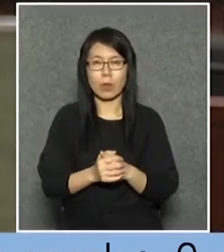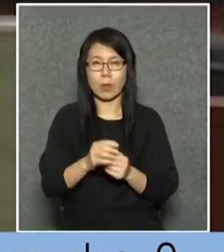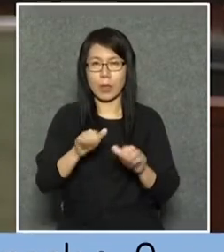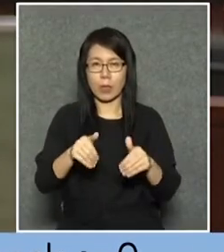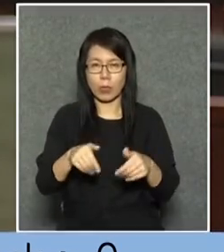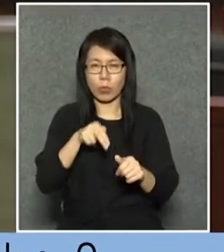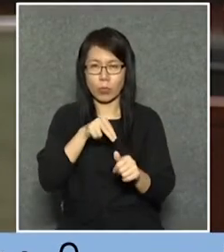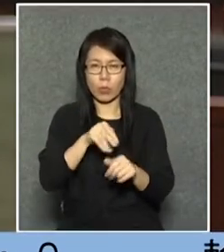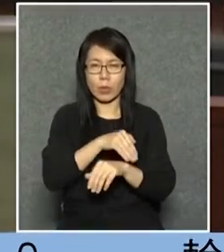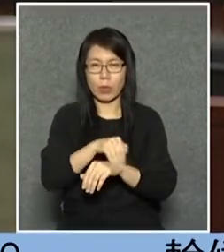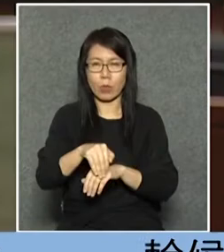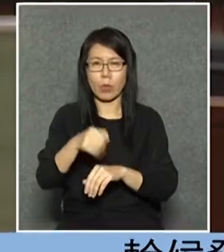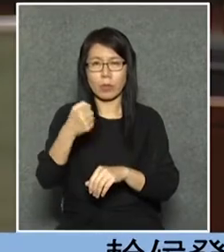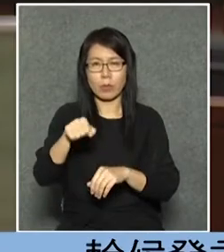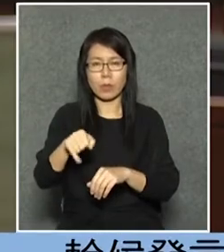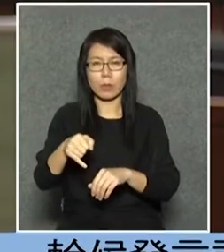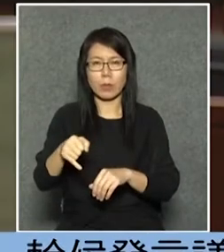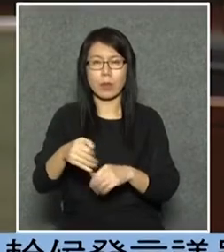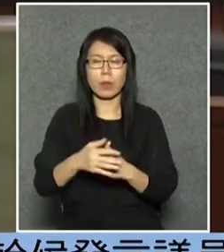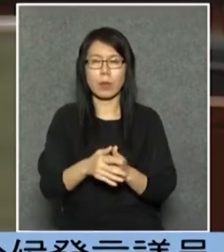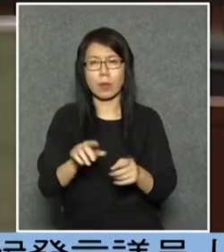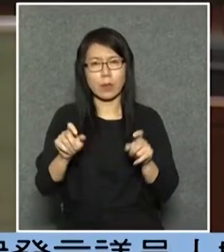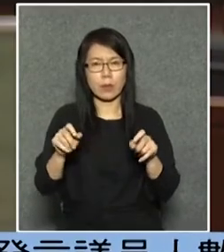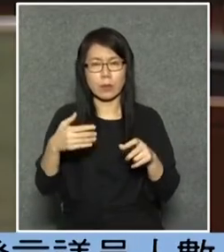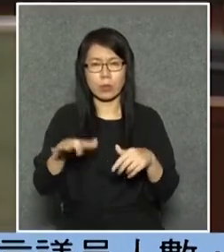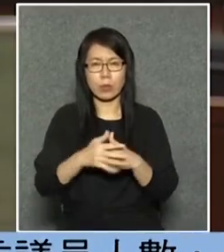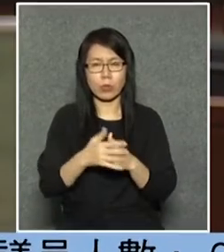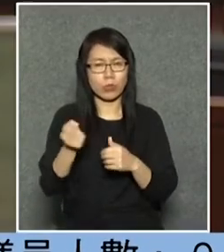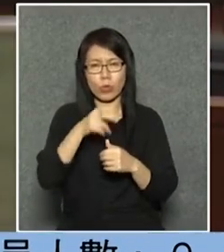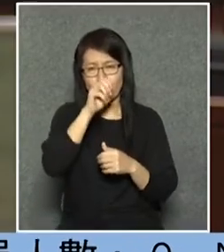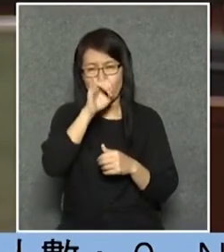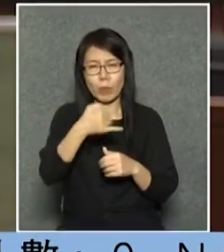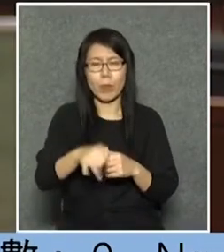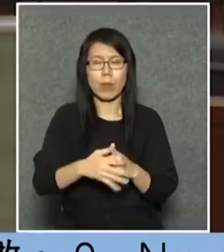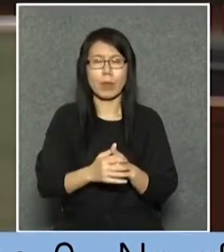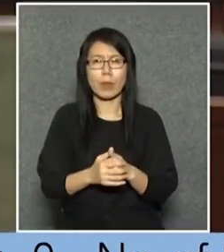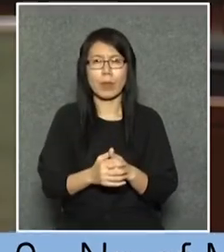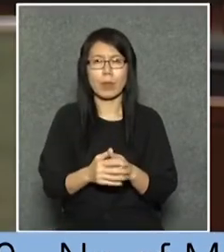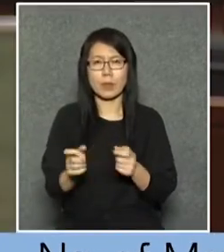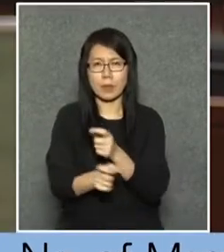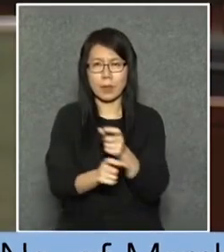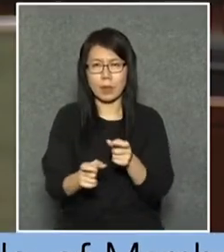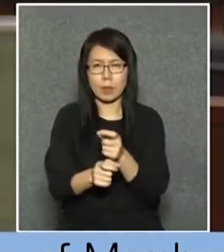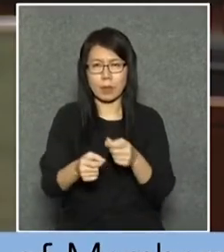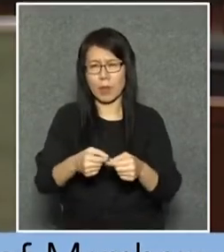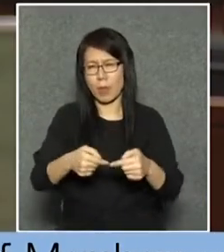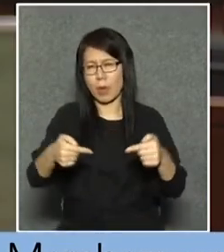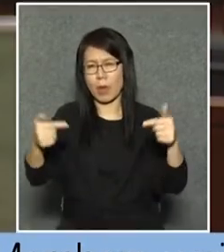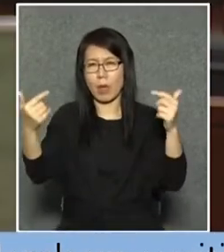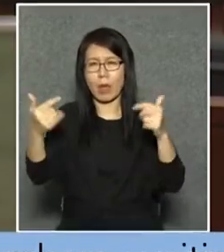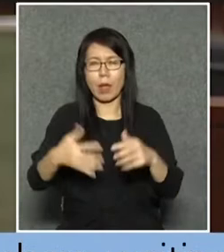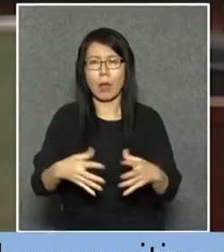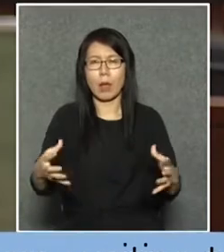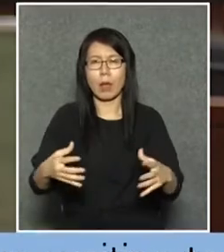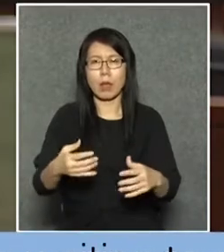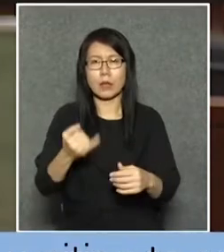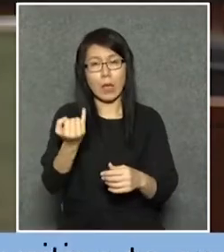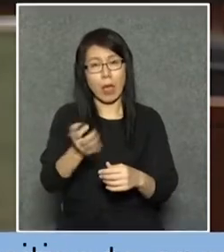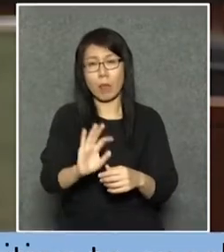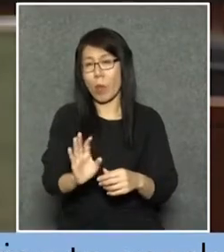可行就是說我解釋了不要再講總之生意越做越大做得越差都沒有所謂